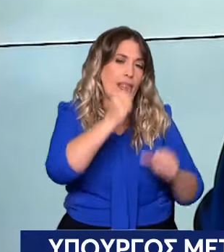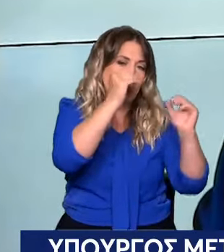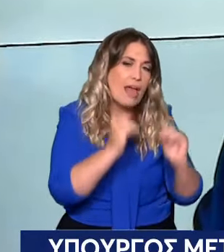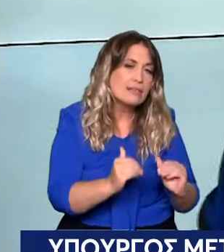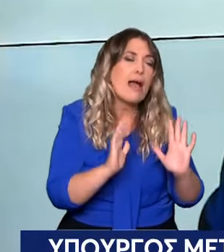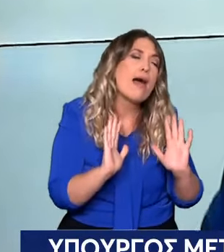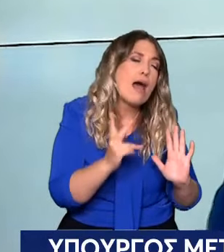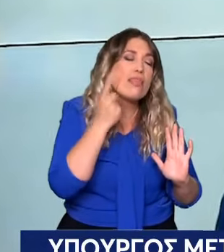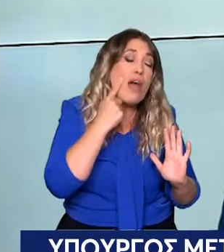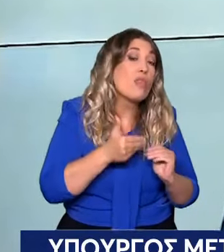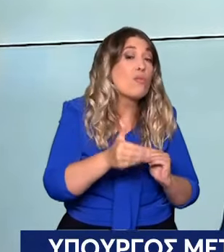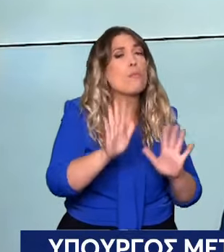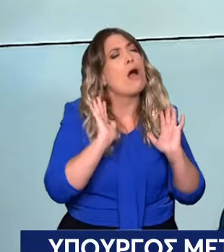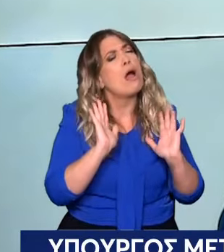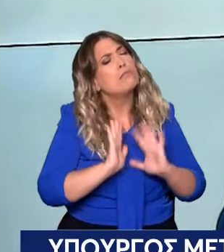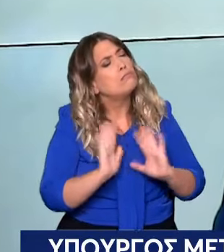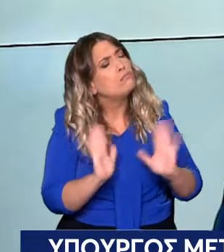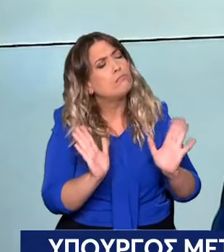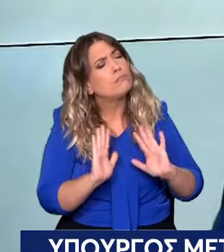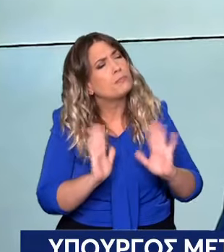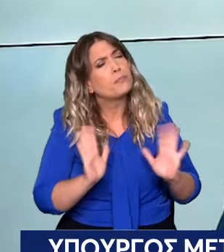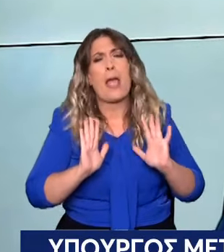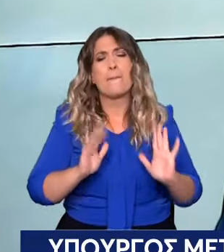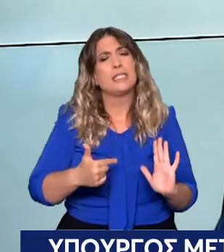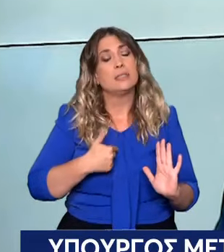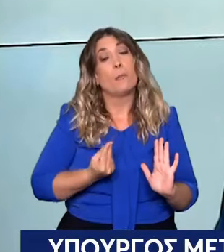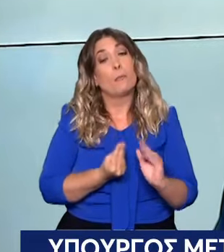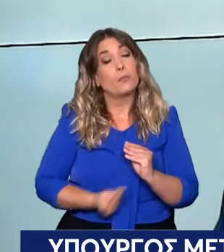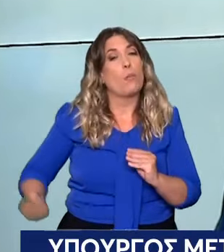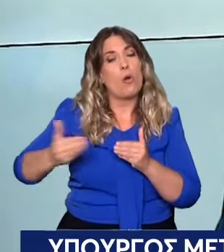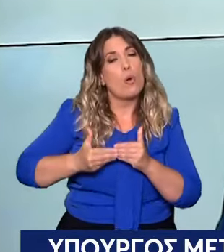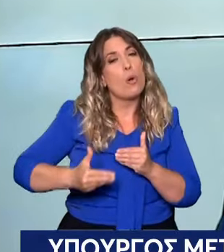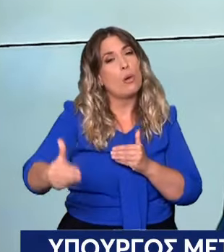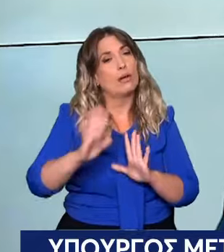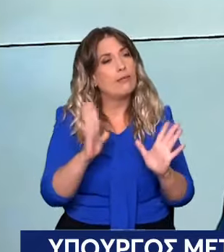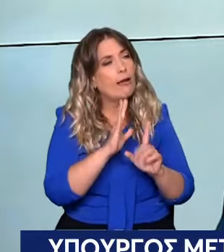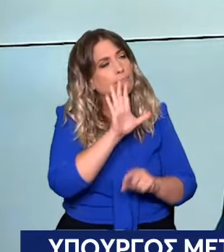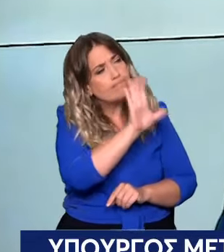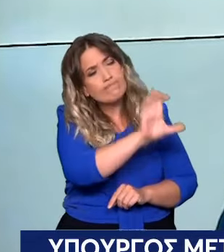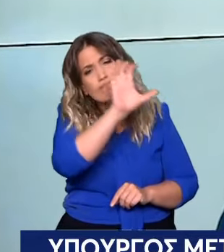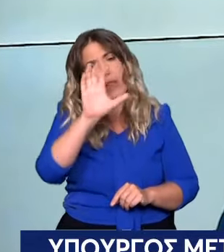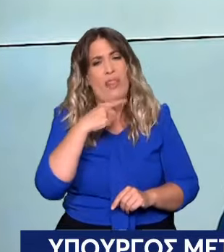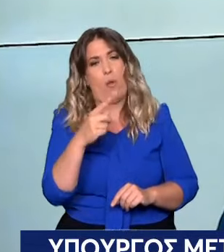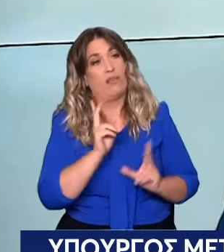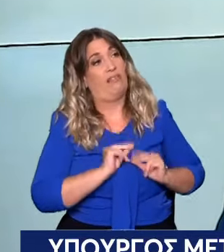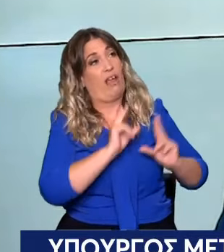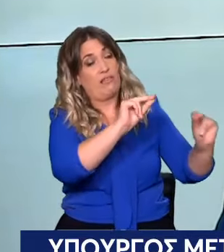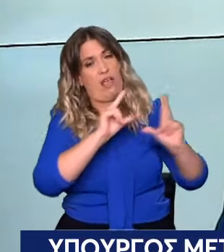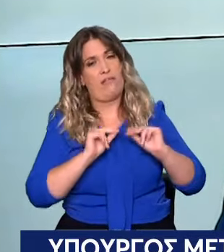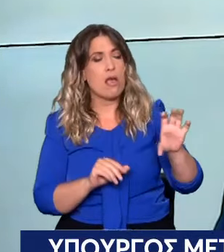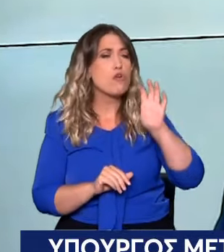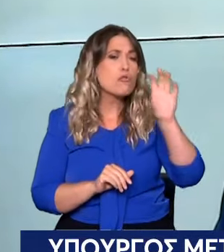μήνες. Άρα χρειάζεται μια πιο εξειδικευμένη να πούμε ανάλυση. Κάθε χώρα έχει τα δικά της. Αλλού είναι το